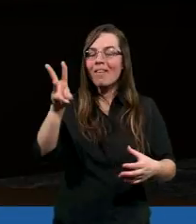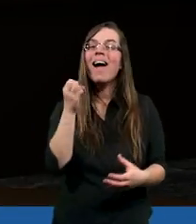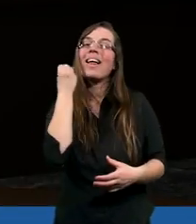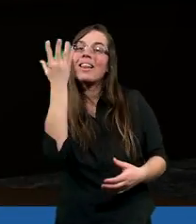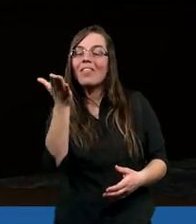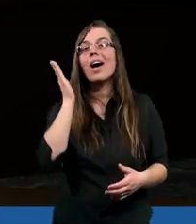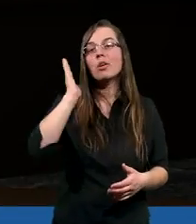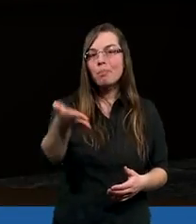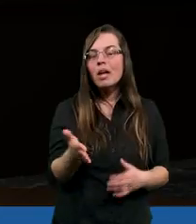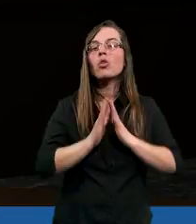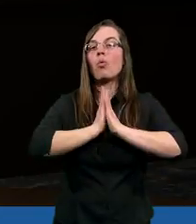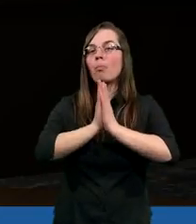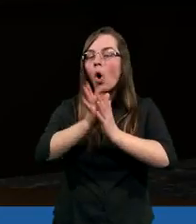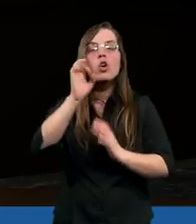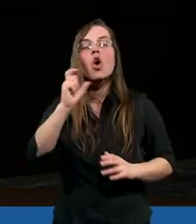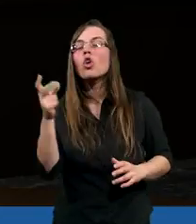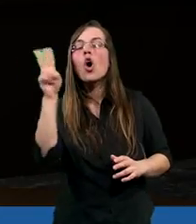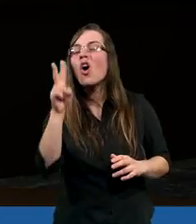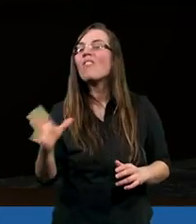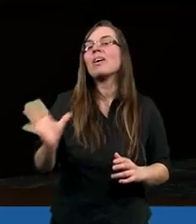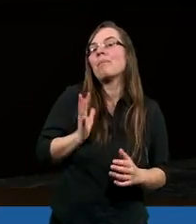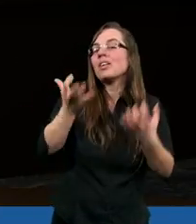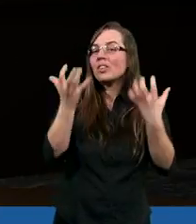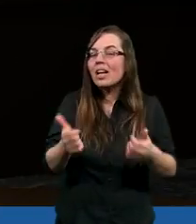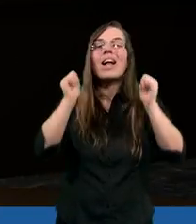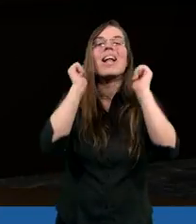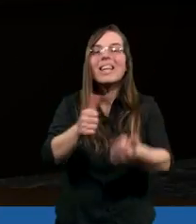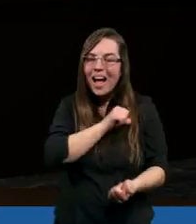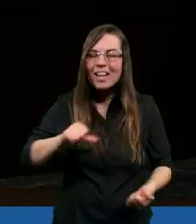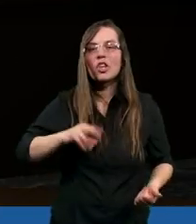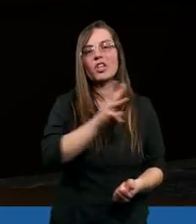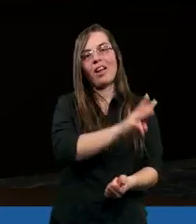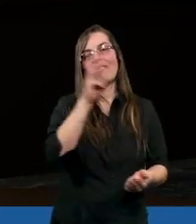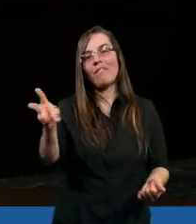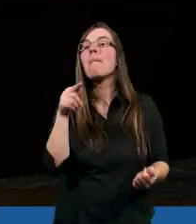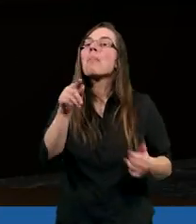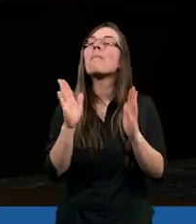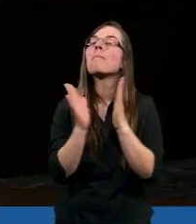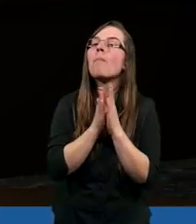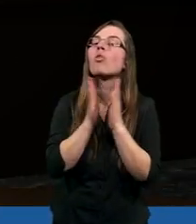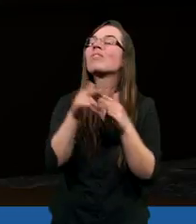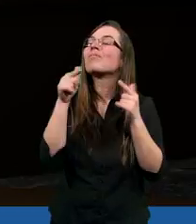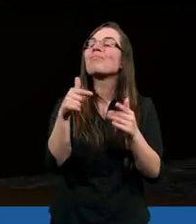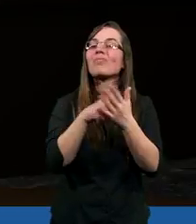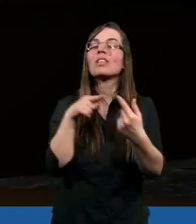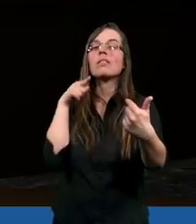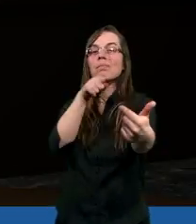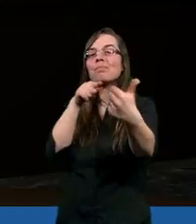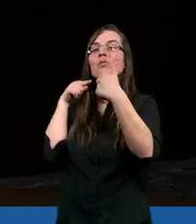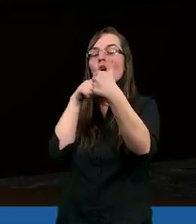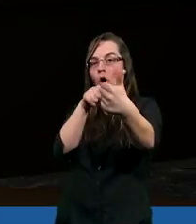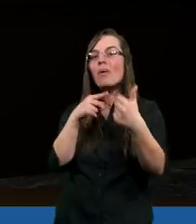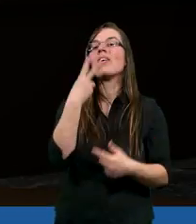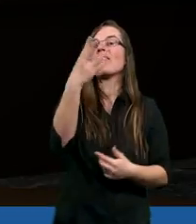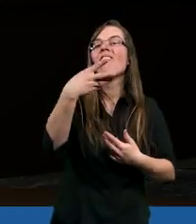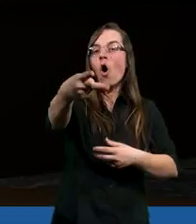trwać będą, proście, o cokolwiek byście chcieli, stanie się wam. Ta modlitwa to jest rozmowa dwustronna